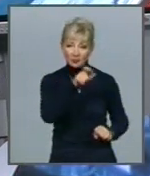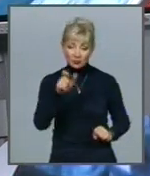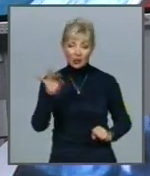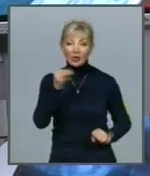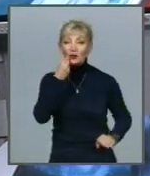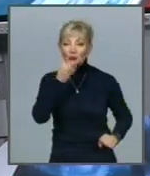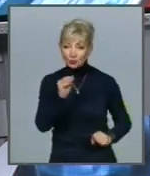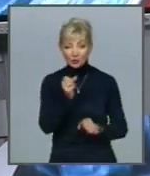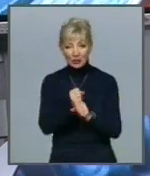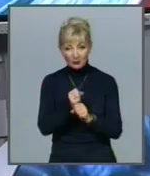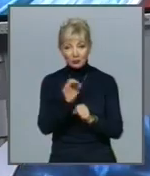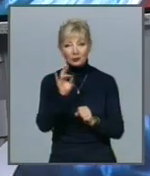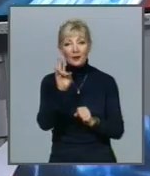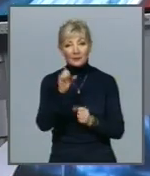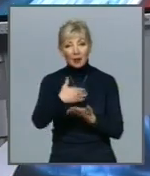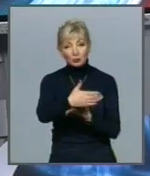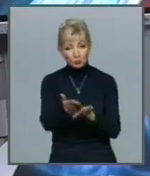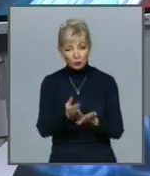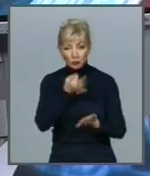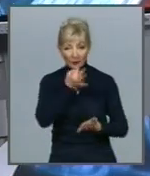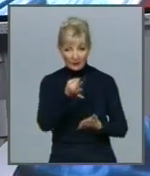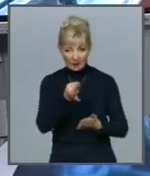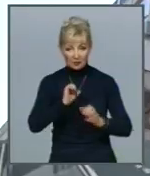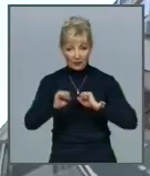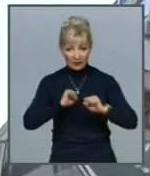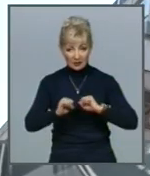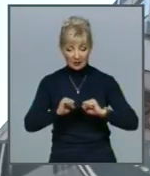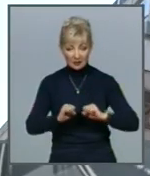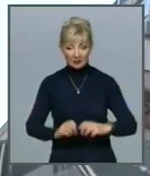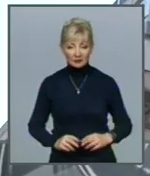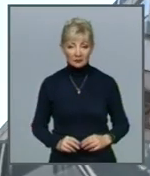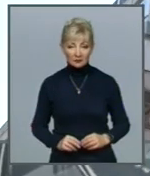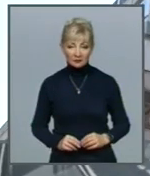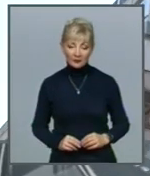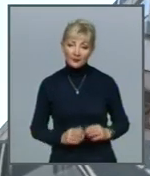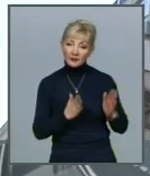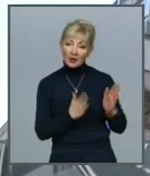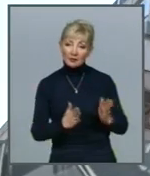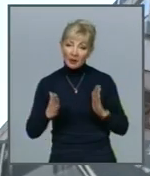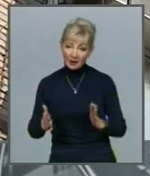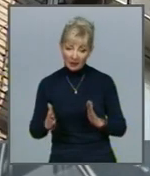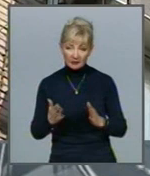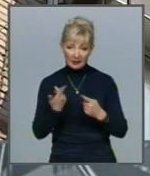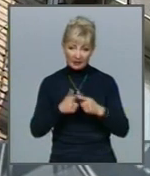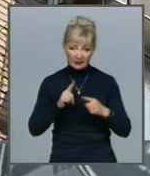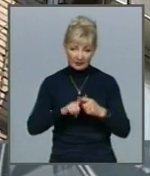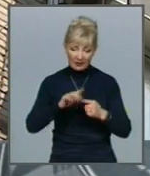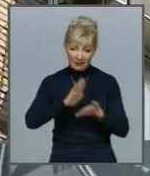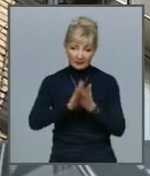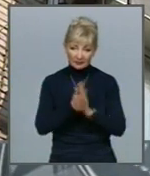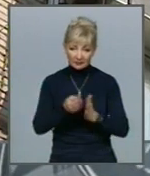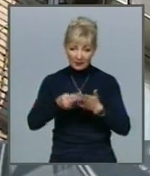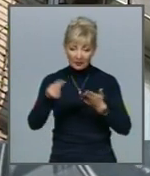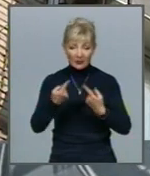покращення роботи надавачів послуг, зазначають урядовці Порядок укладання публічних договорів в сфері